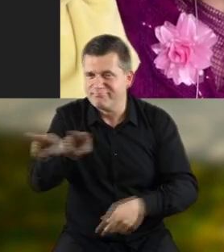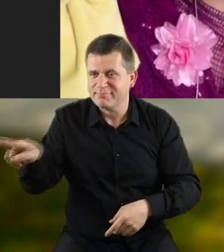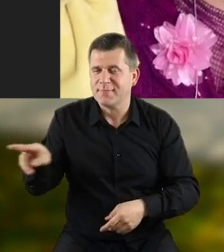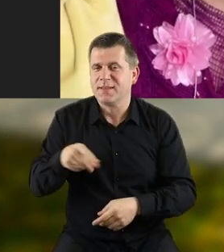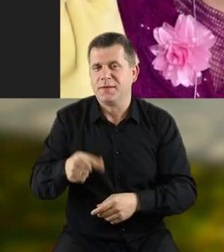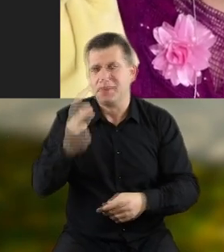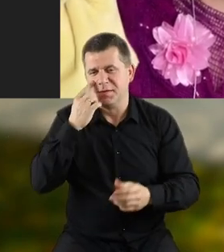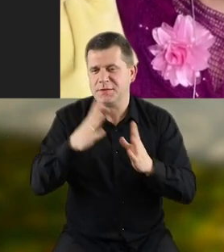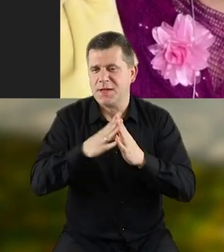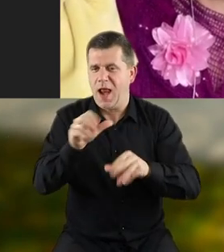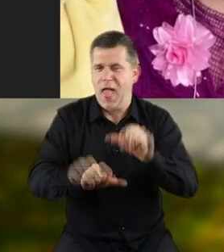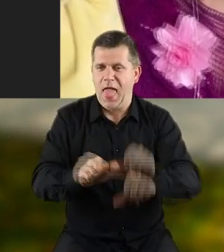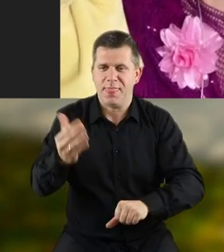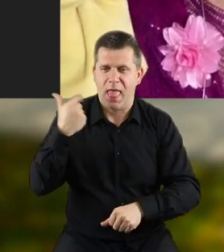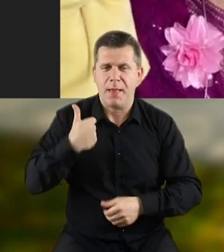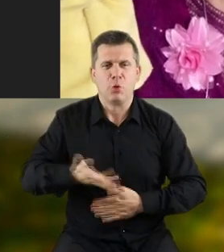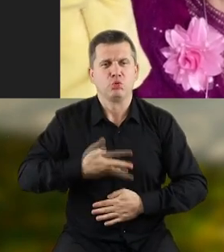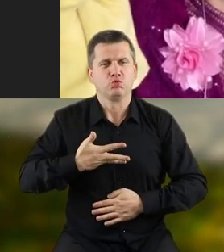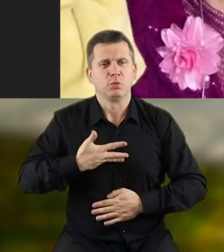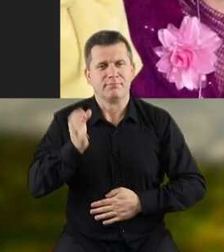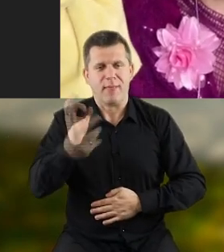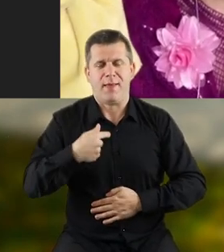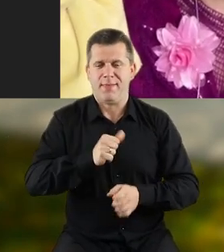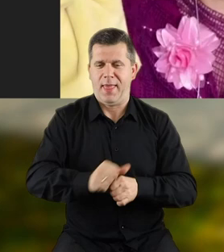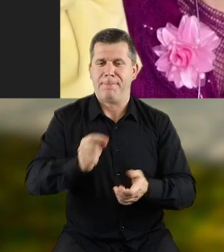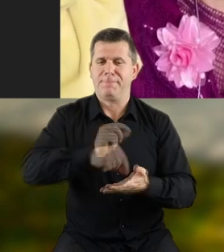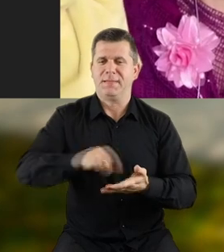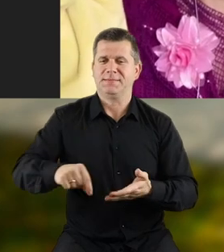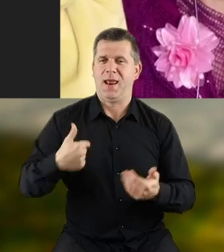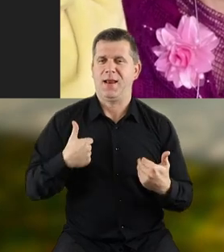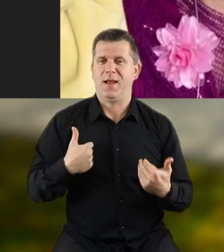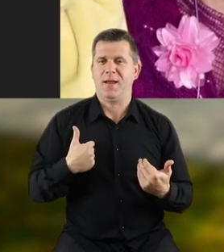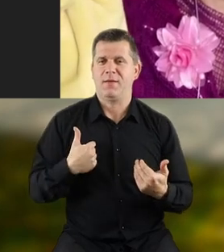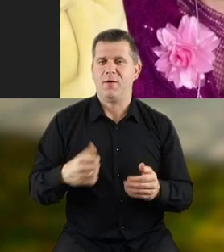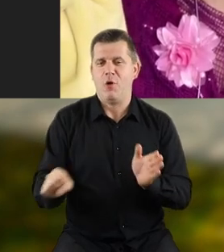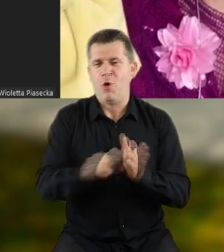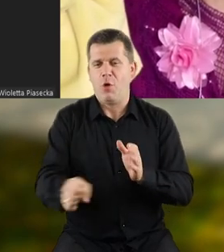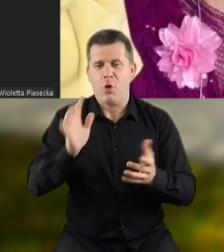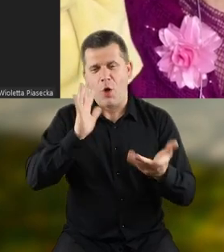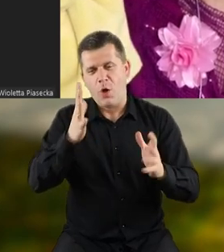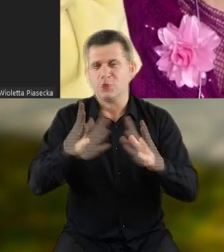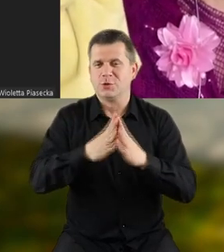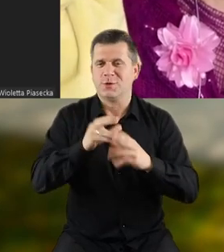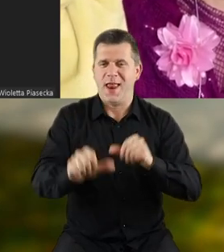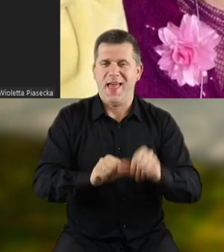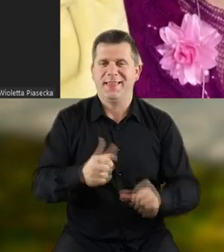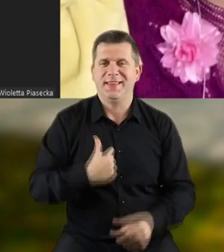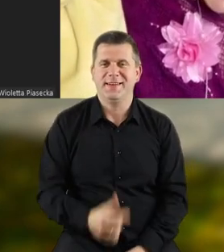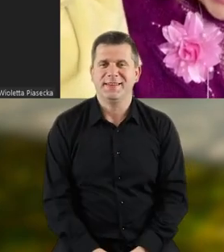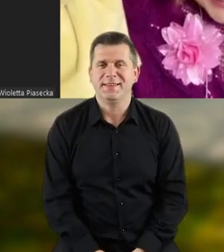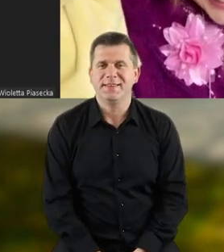no to jakieś 10 lat temu, poczułam się naprawdę pisarką. Od 10 lat.